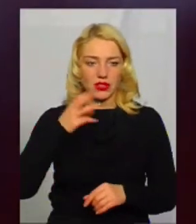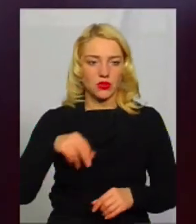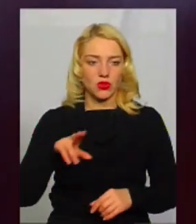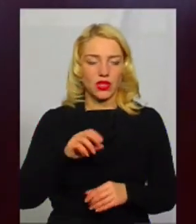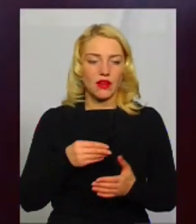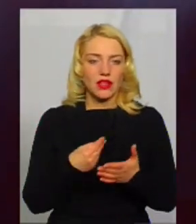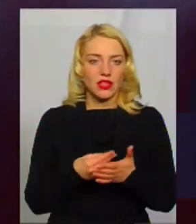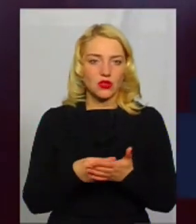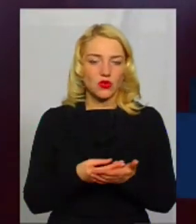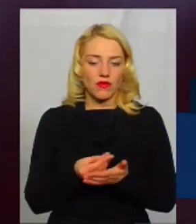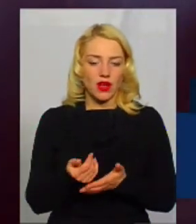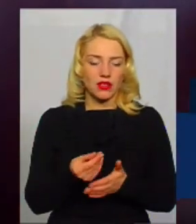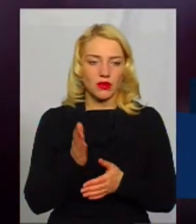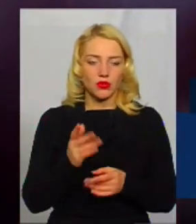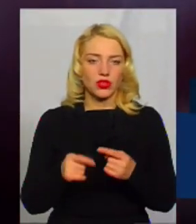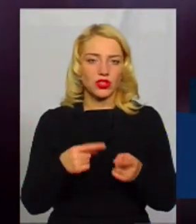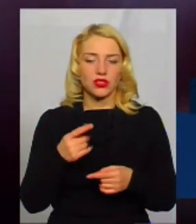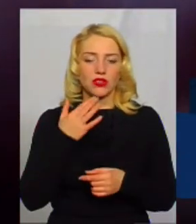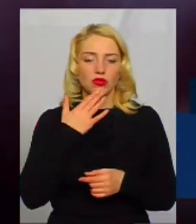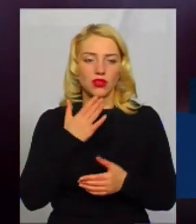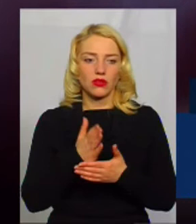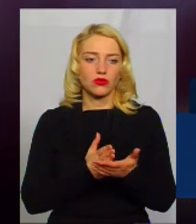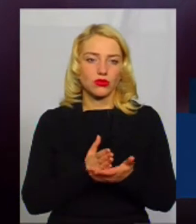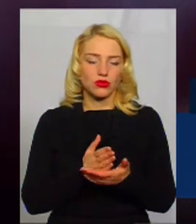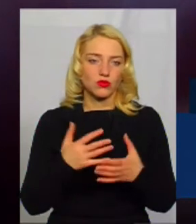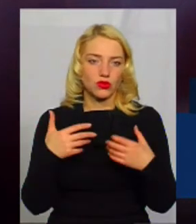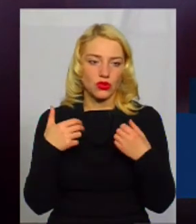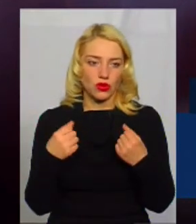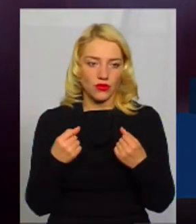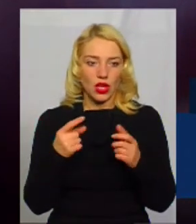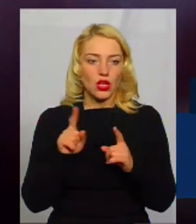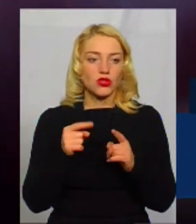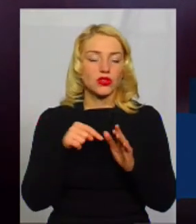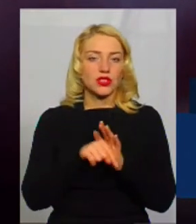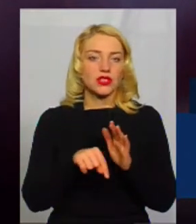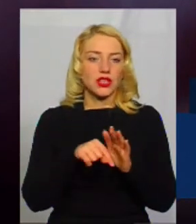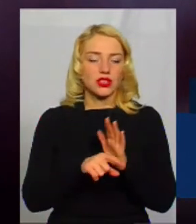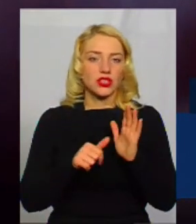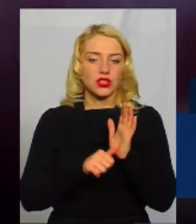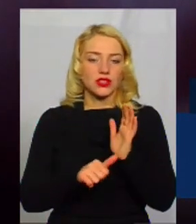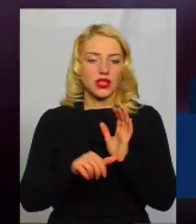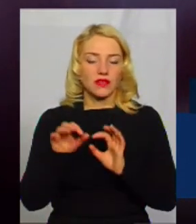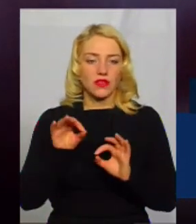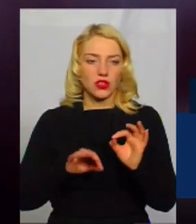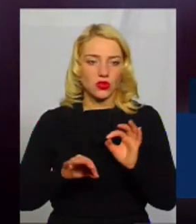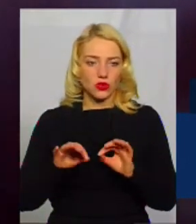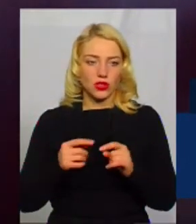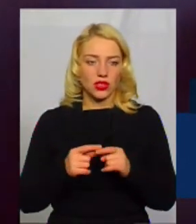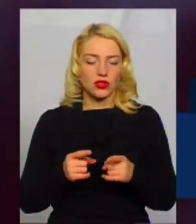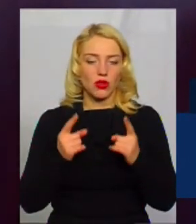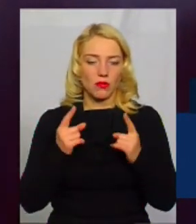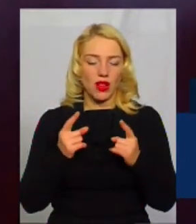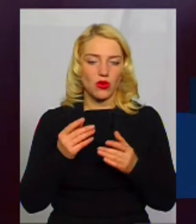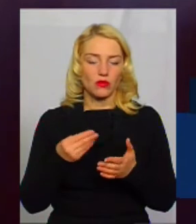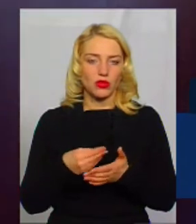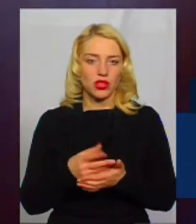Фінансування буде через Національну службу здоров'я. Що це означає? Це 60% буде йти з глобального бюджету